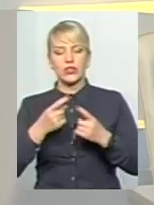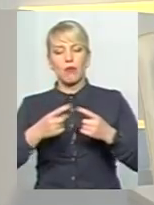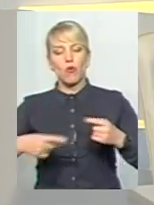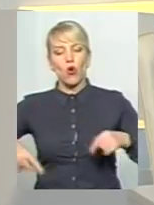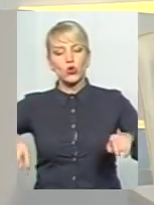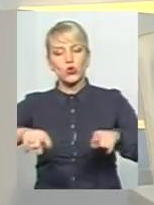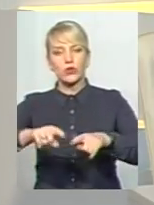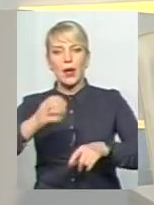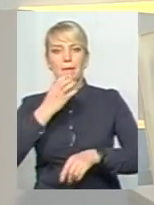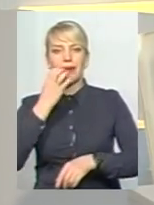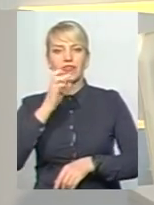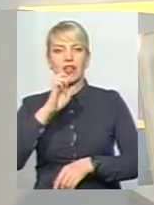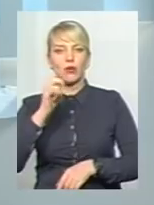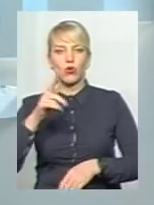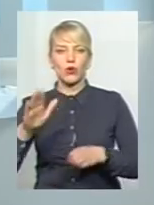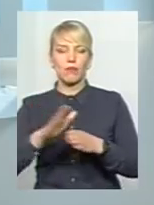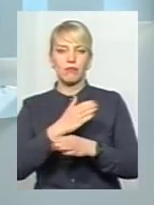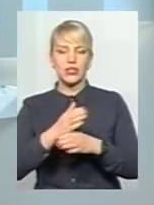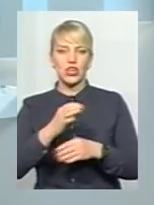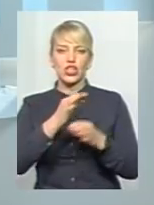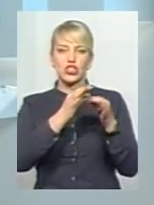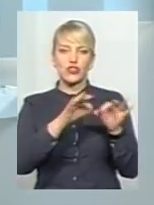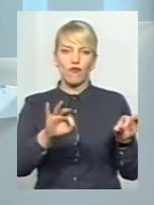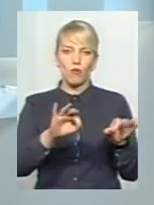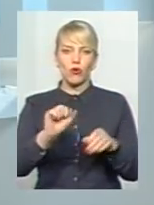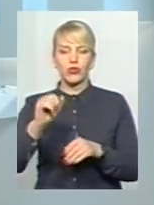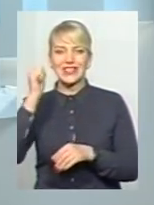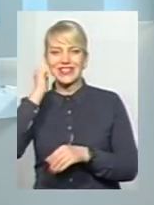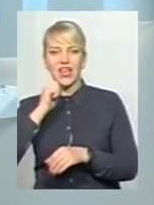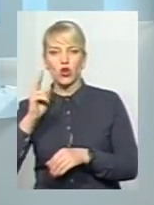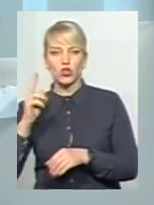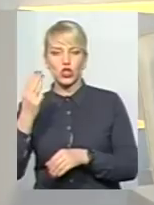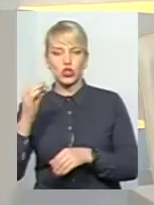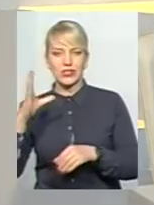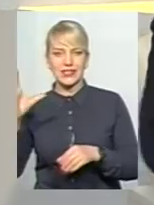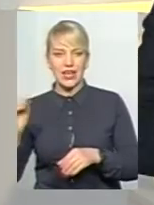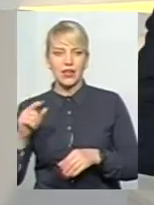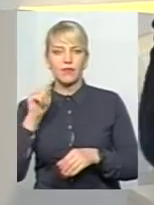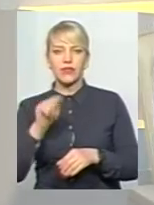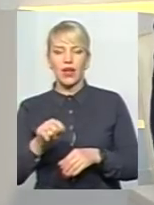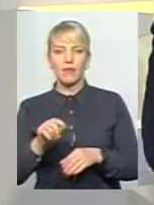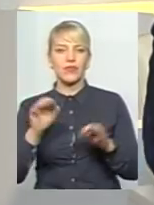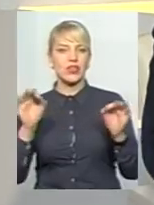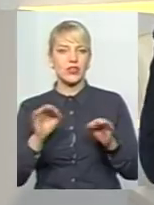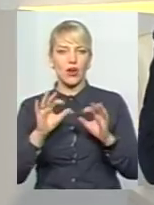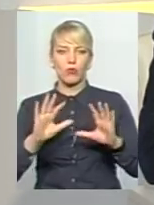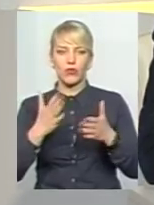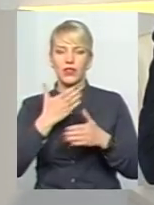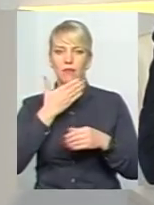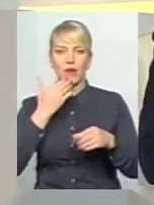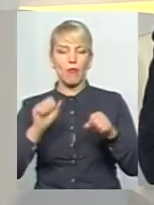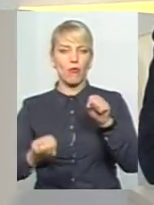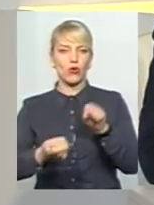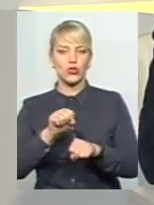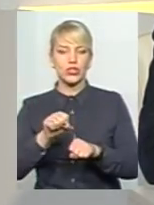Південного Бугу між вулицею Свободи і між вулицею Старко-Сентинівським шосем, там в жодному випадку ніде не порушена 100